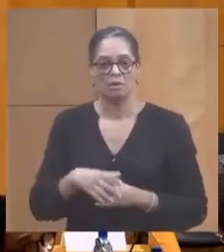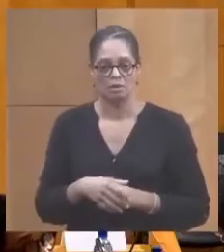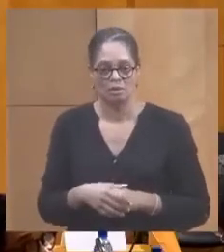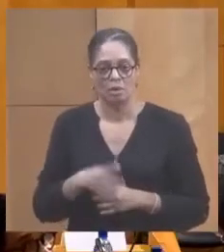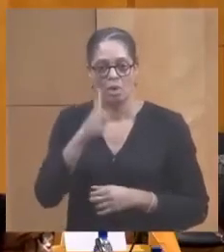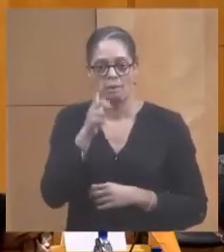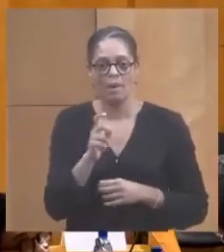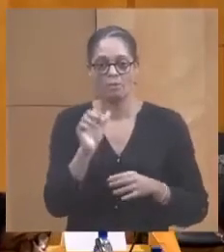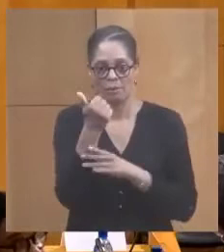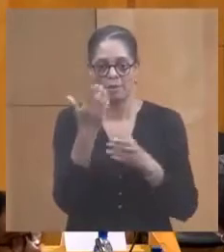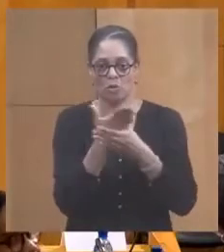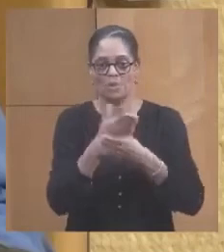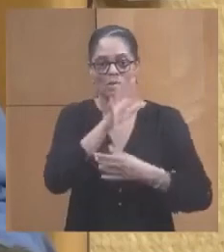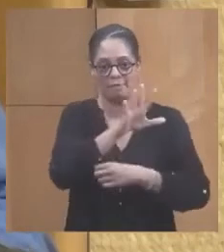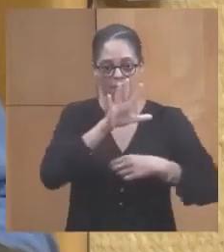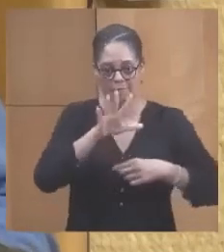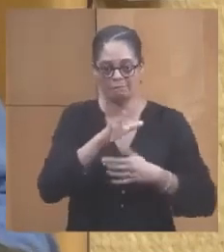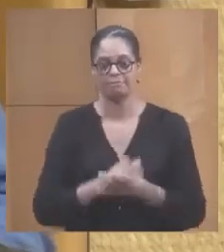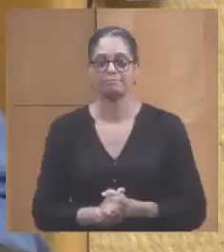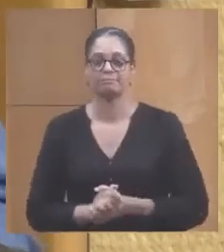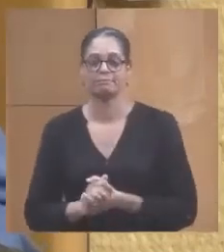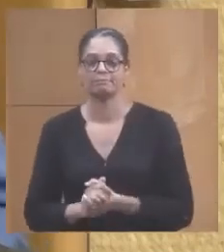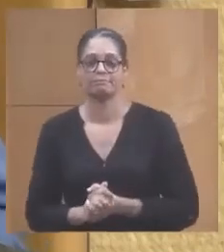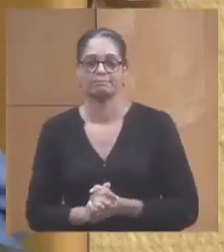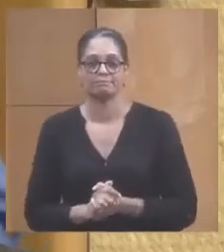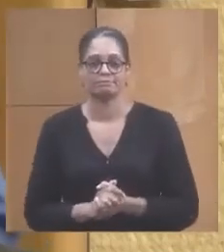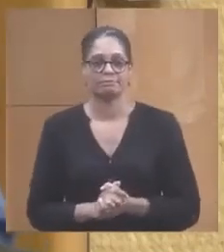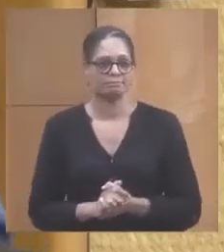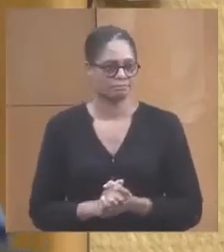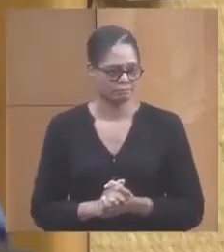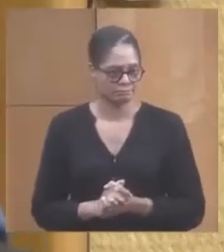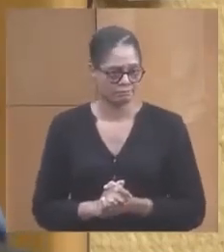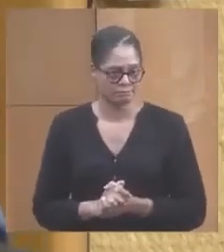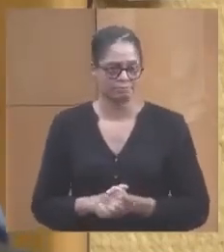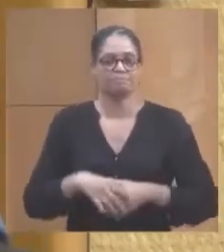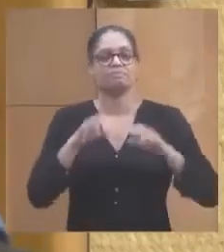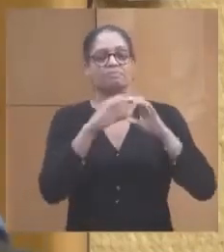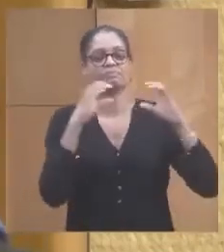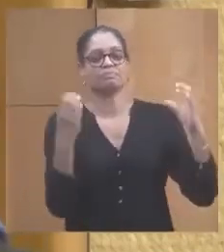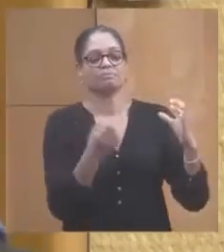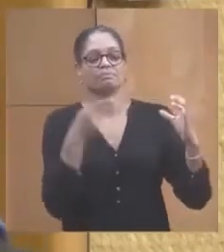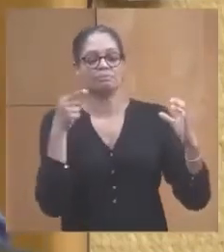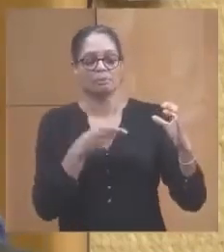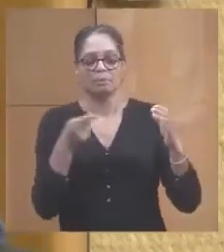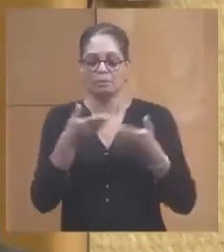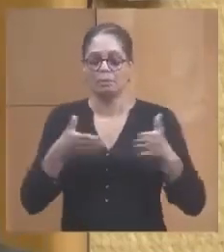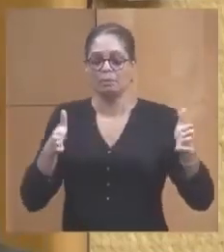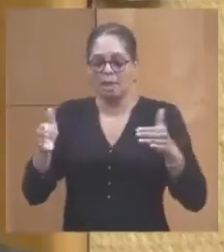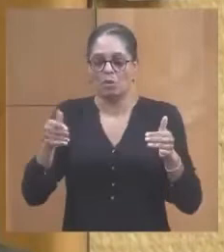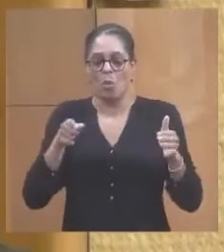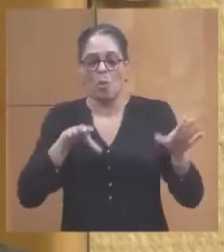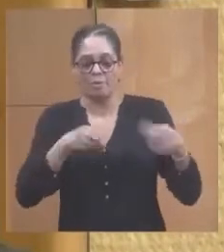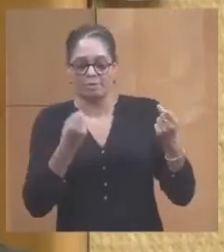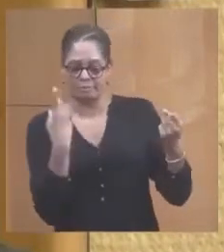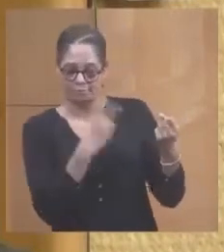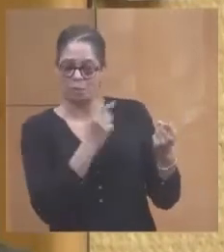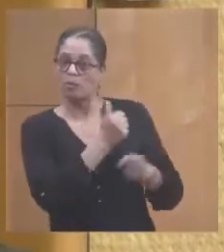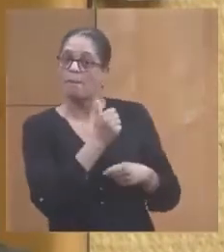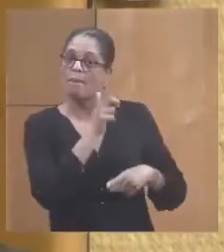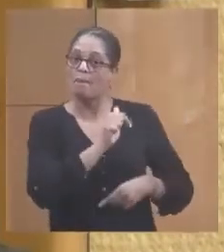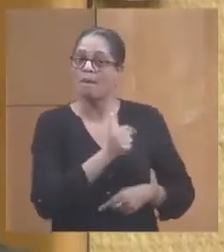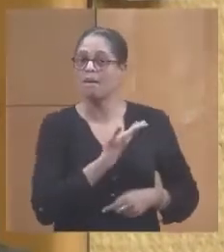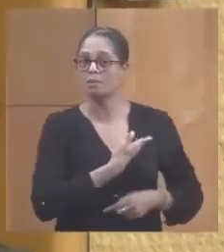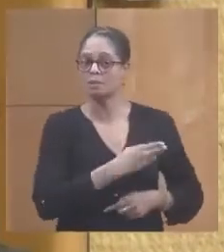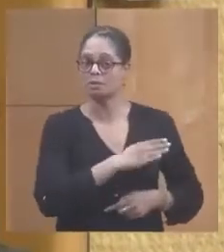Je commence par le 55. Alors, je disais quel est le contexte. La CTM a dans le cadre de ses compétences la responsabilité